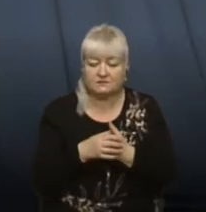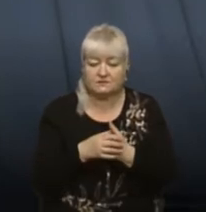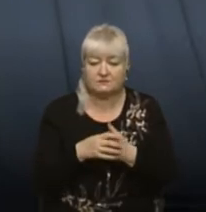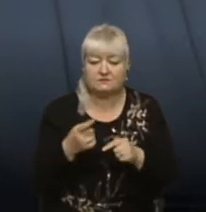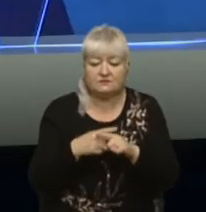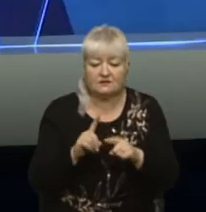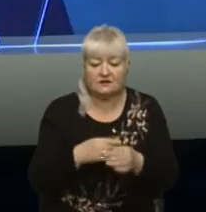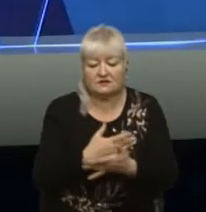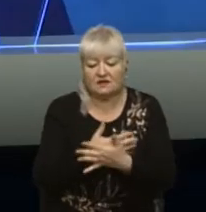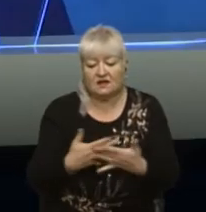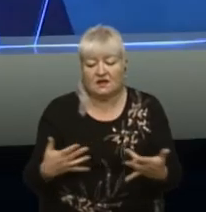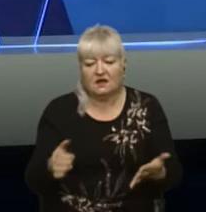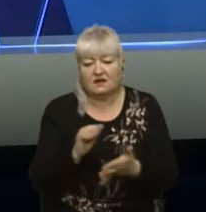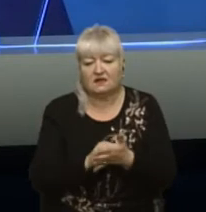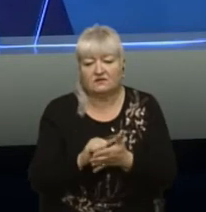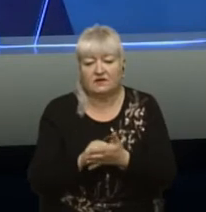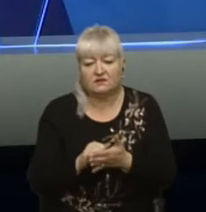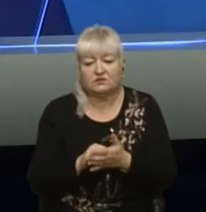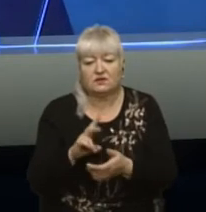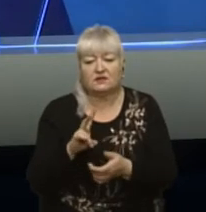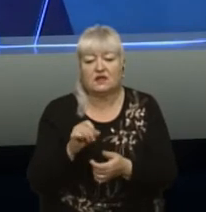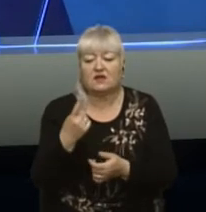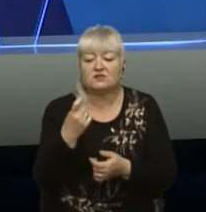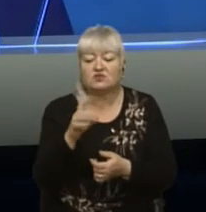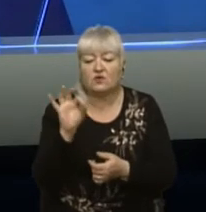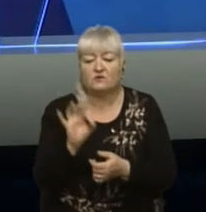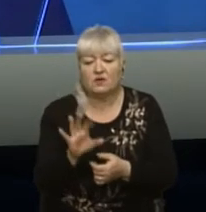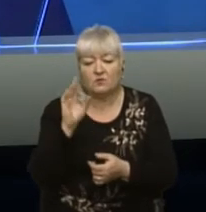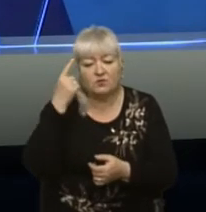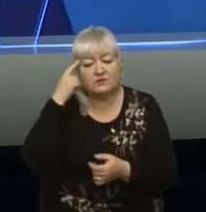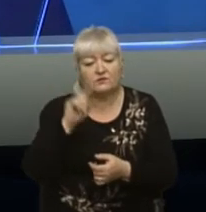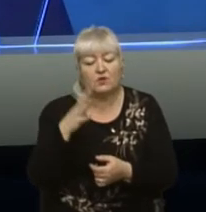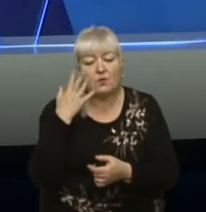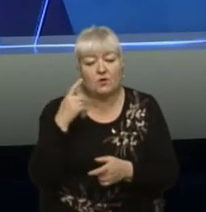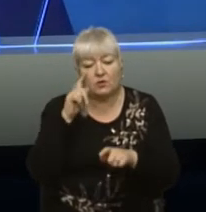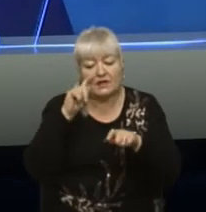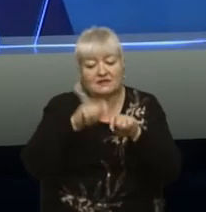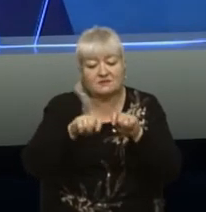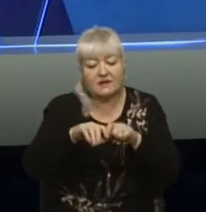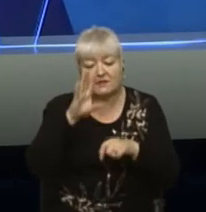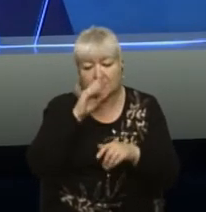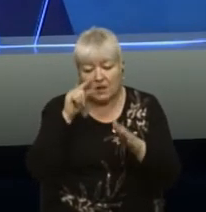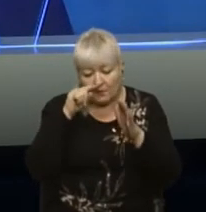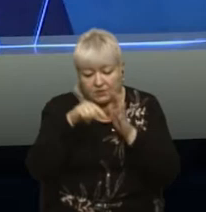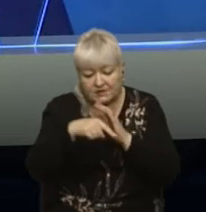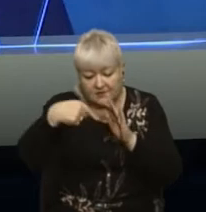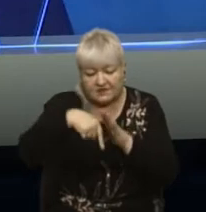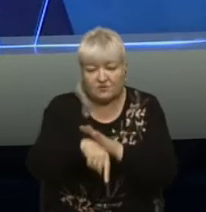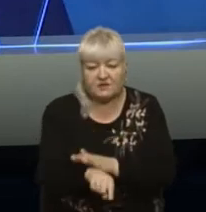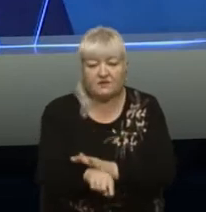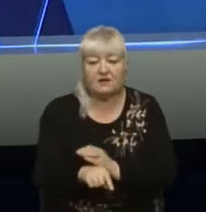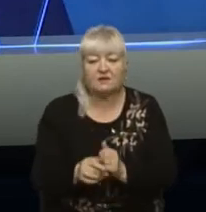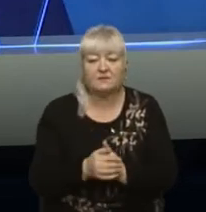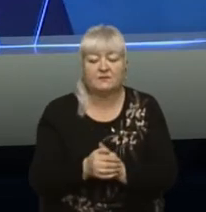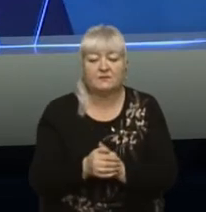ряд факторів. На 100% буде відомо тоді, коли експерти зможуть вже потрапити в підвал. Чітко відомо, що